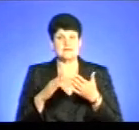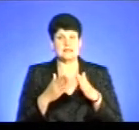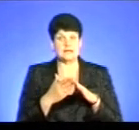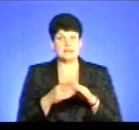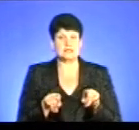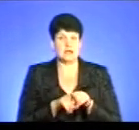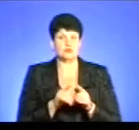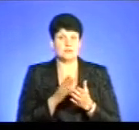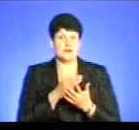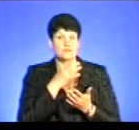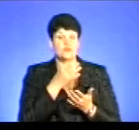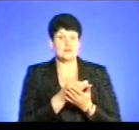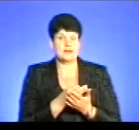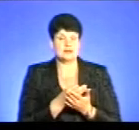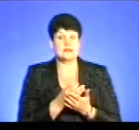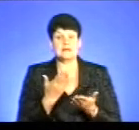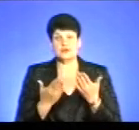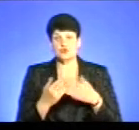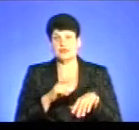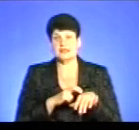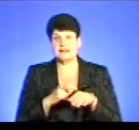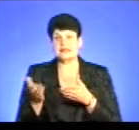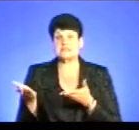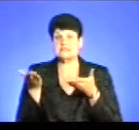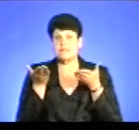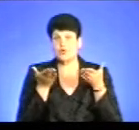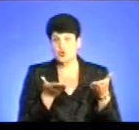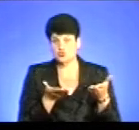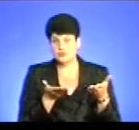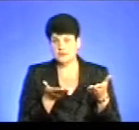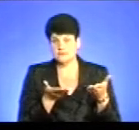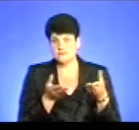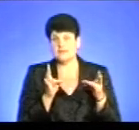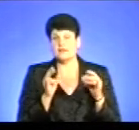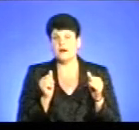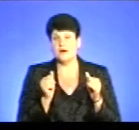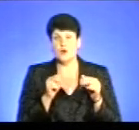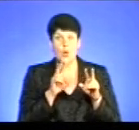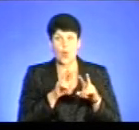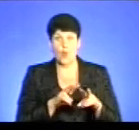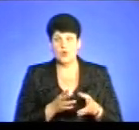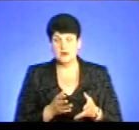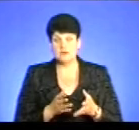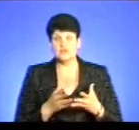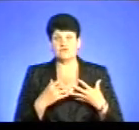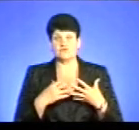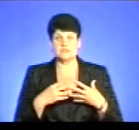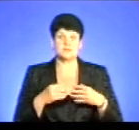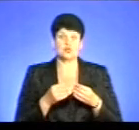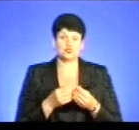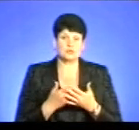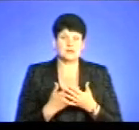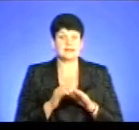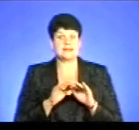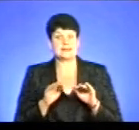лікарем, також несе відповідальність. Тобто, якщо лікар запрошує його на огляд і сім'ю, і